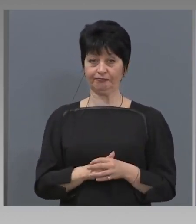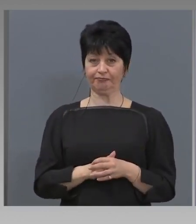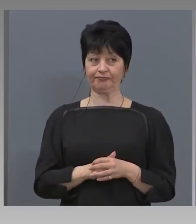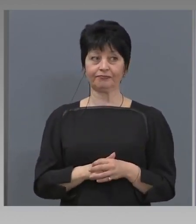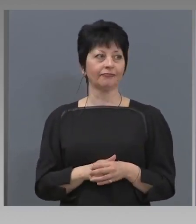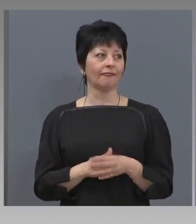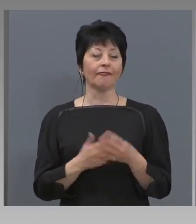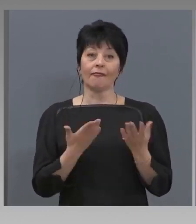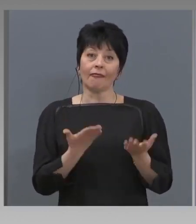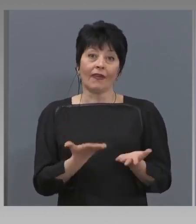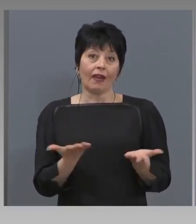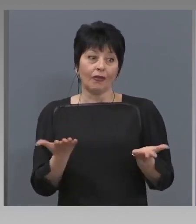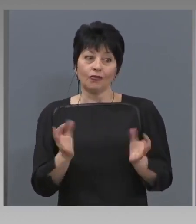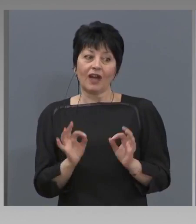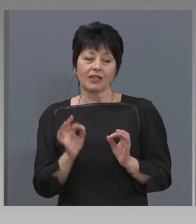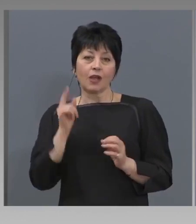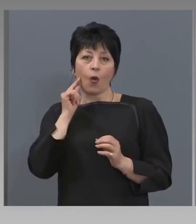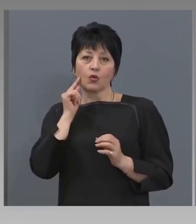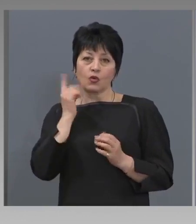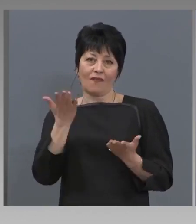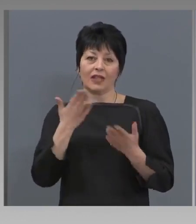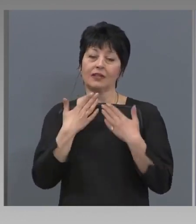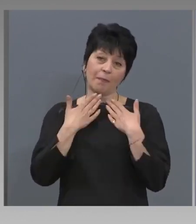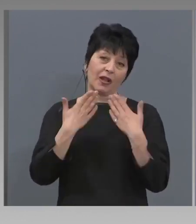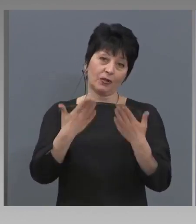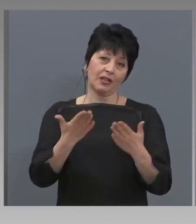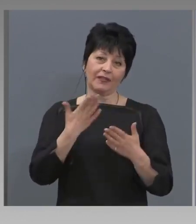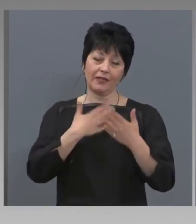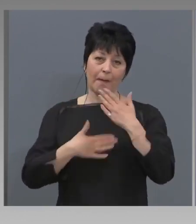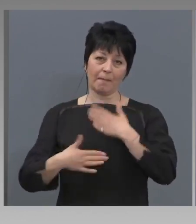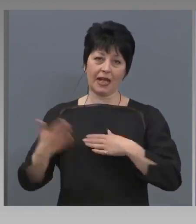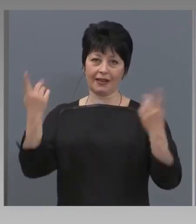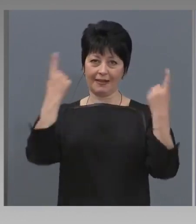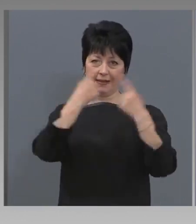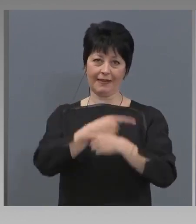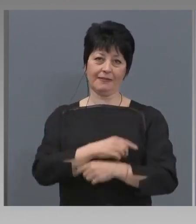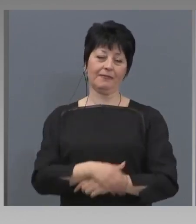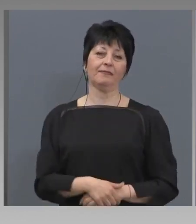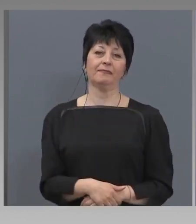Това са условията в момента. Благодаря ви и приятен ден на всички.